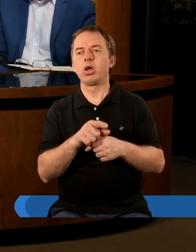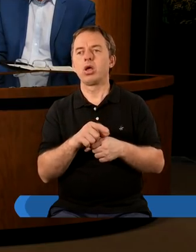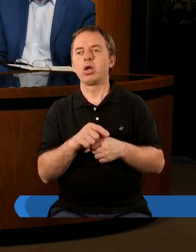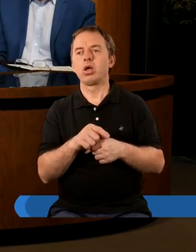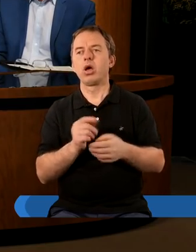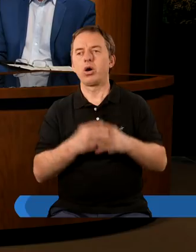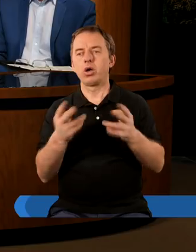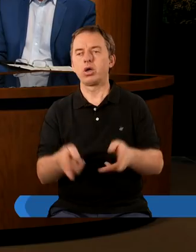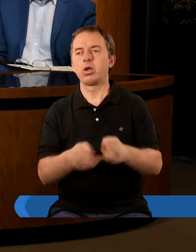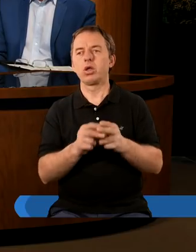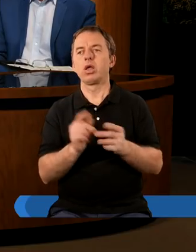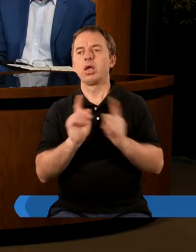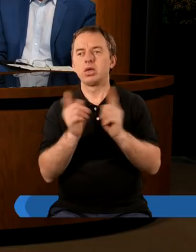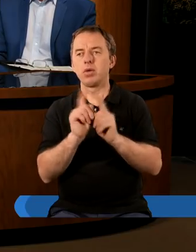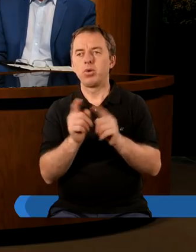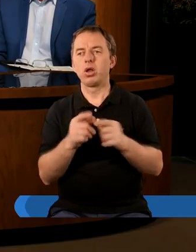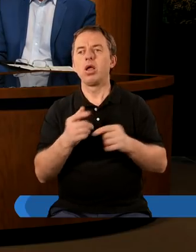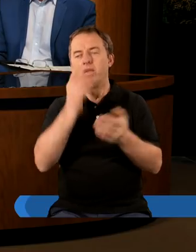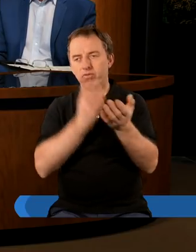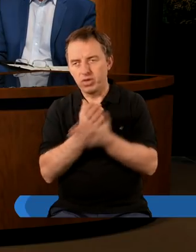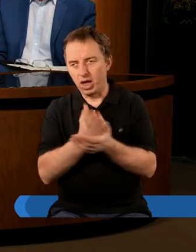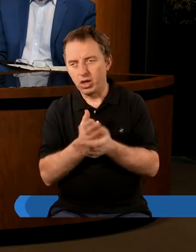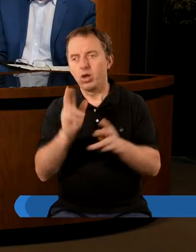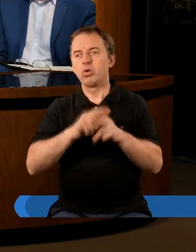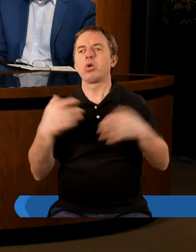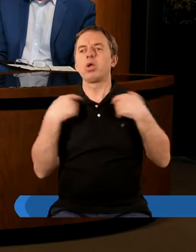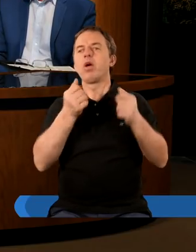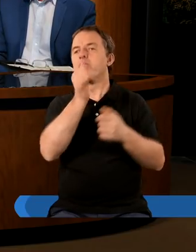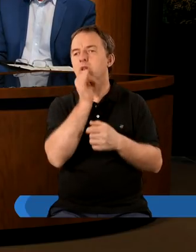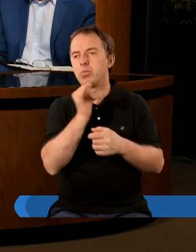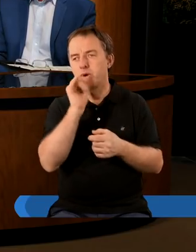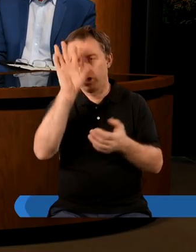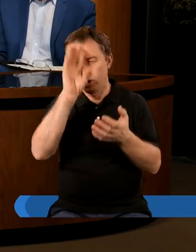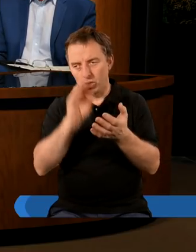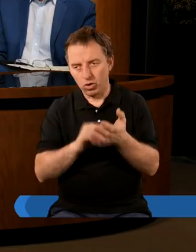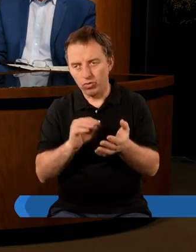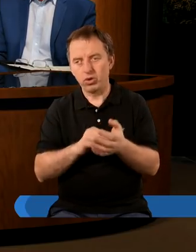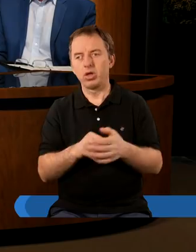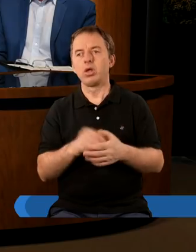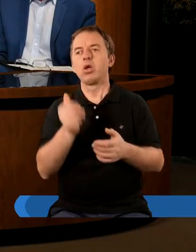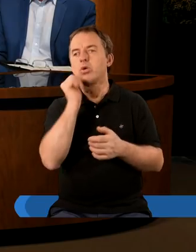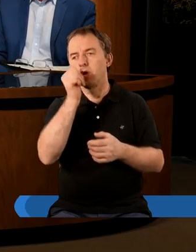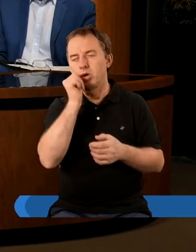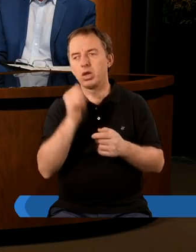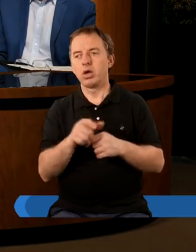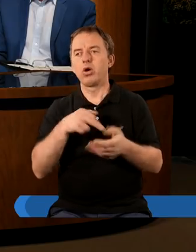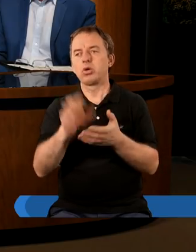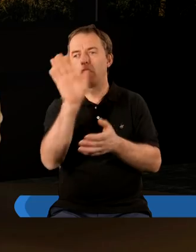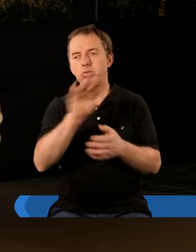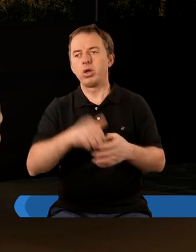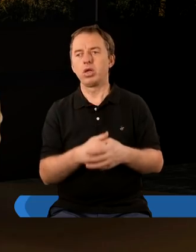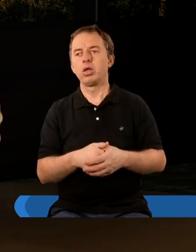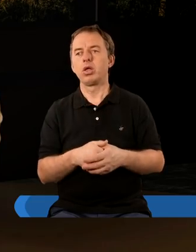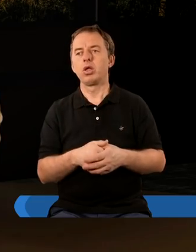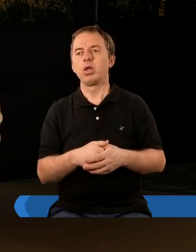oczyszczone symbolizuje wiarę która jest wypróbowana w doświadczeniach w naszym codziennym chodzeniu z Bogiem